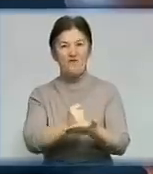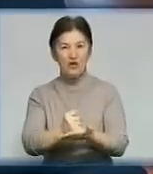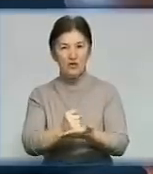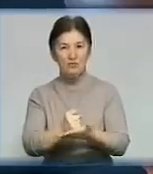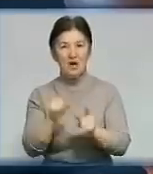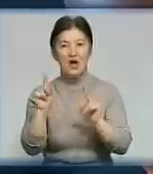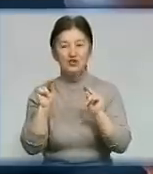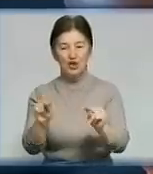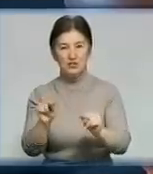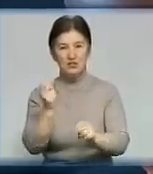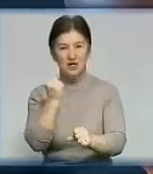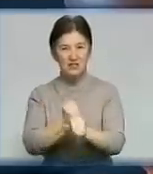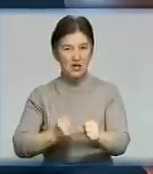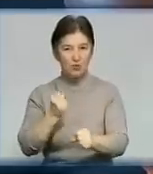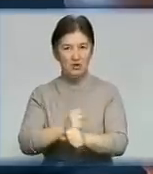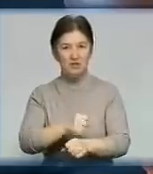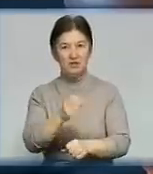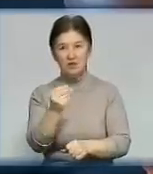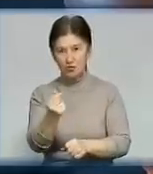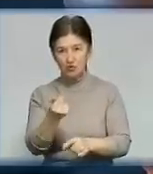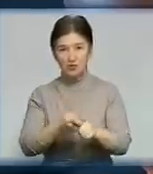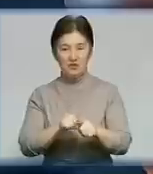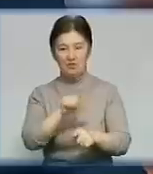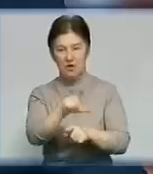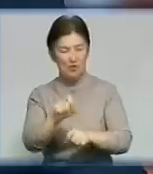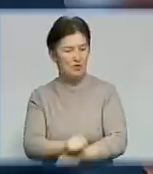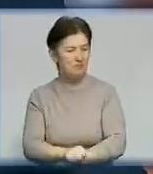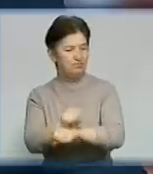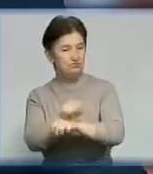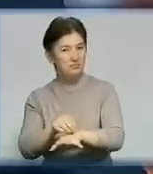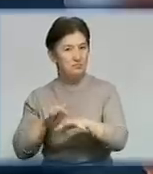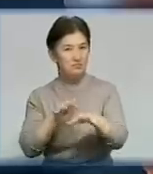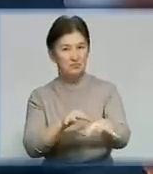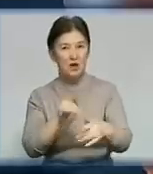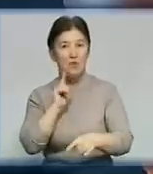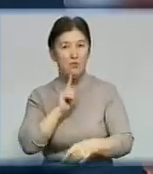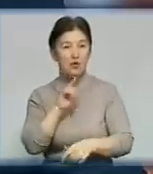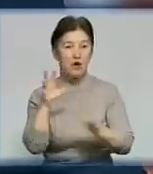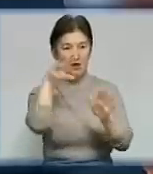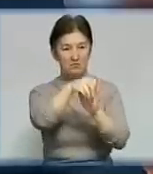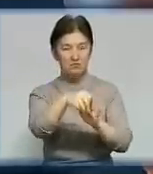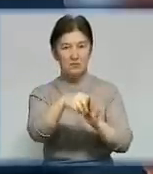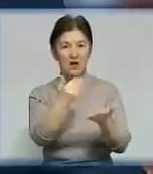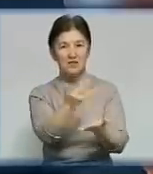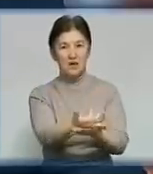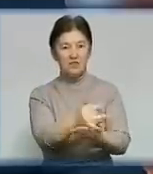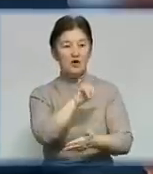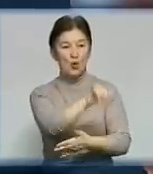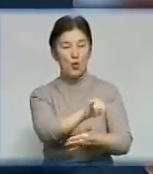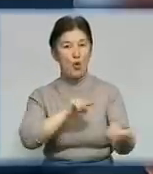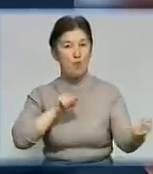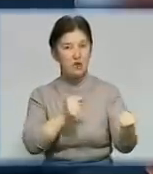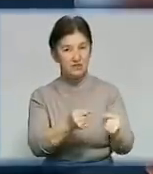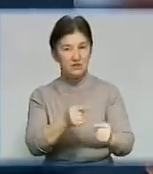гроші люди вимагали на багатьох мітингах і акціях протесту. Спочатку від опозиції, поки той був у ній, а потім під вікнами офісу